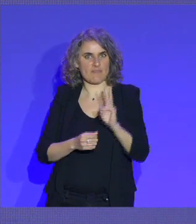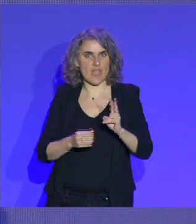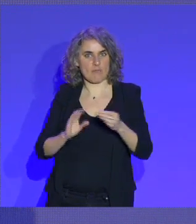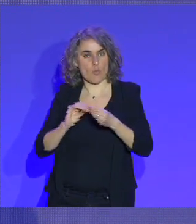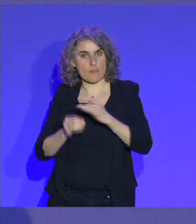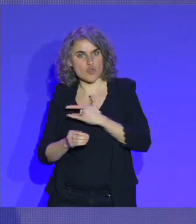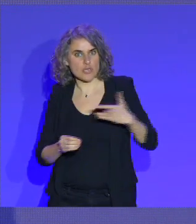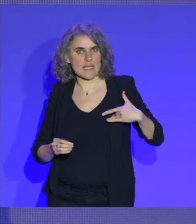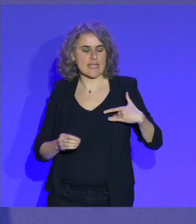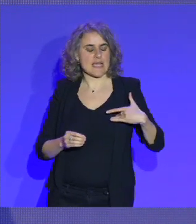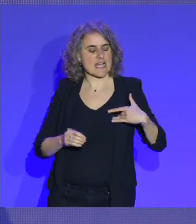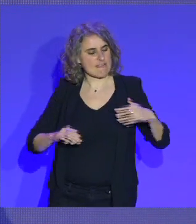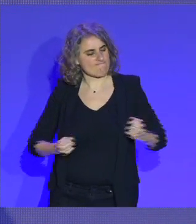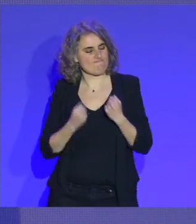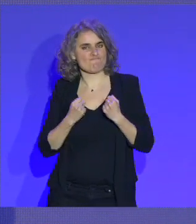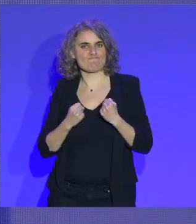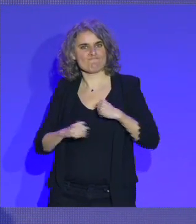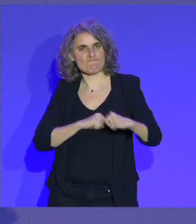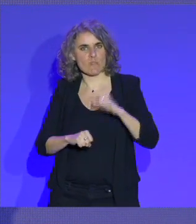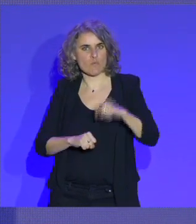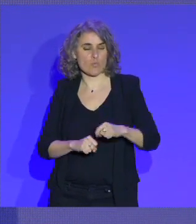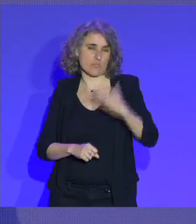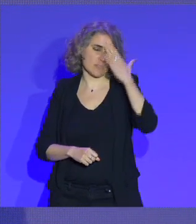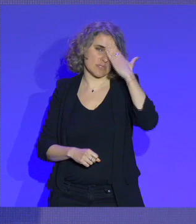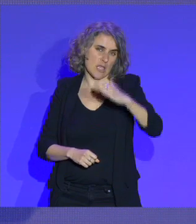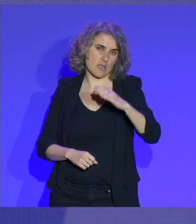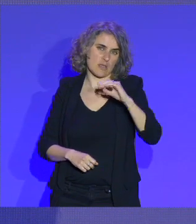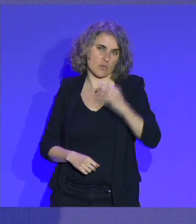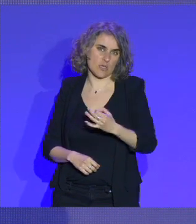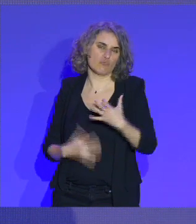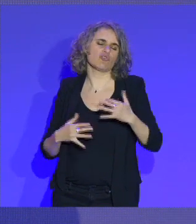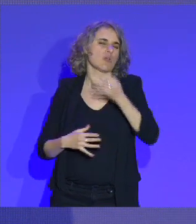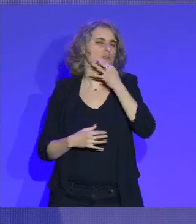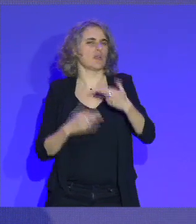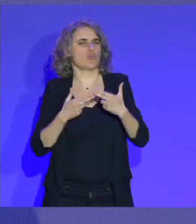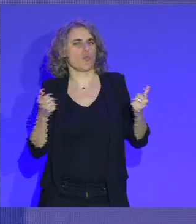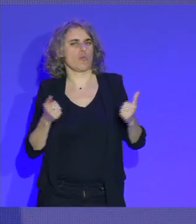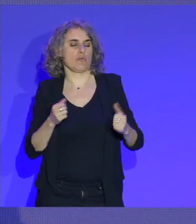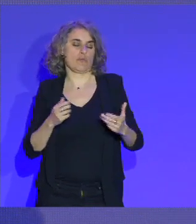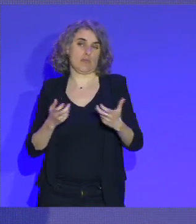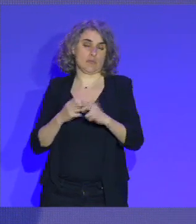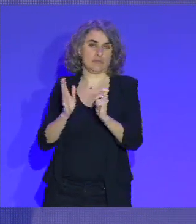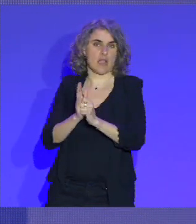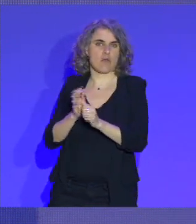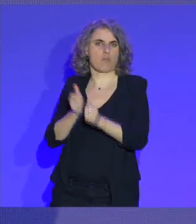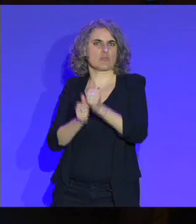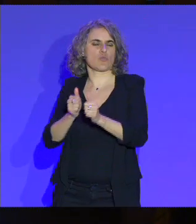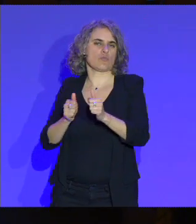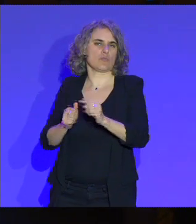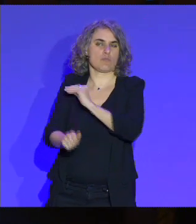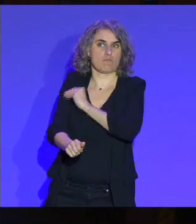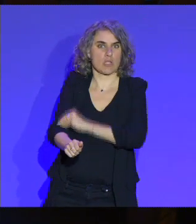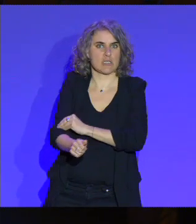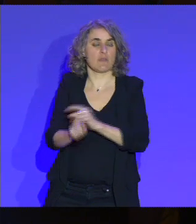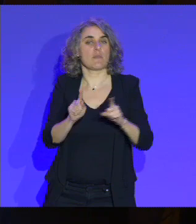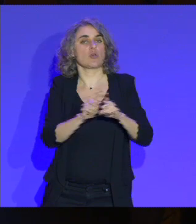sanitaires, vous savez combien la question de l'héritage, et je l'ai dit en introduction sur les grandes compétitions sportives, combien la question